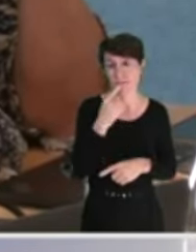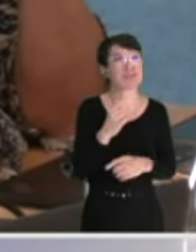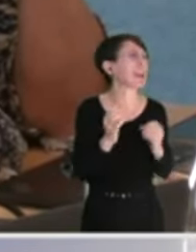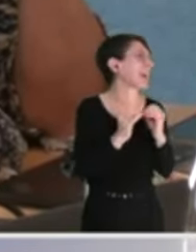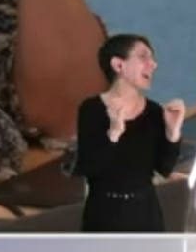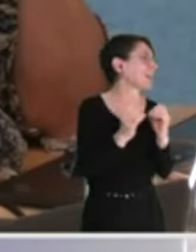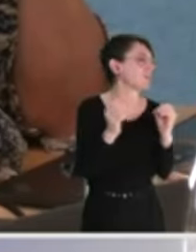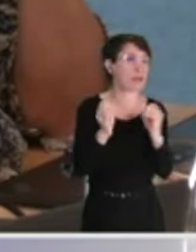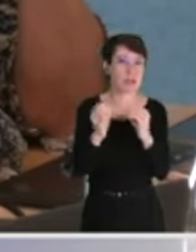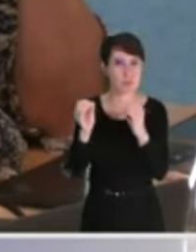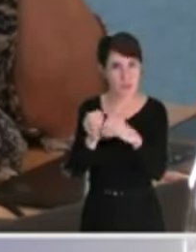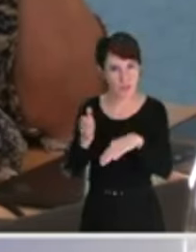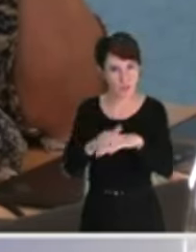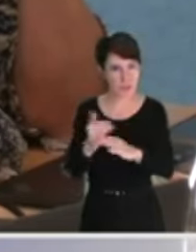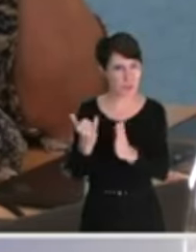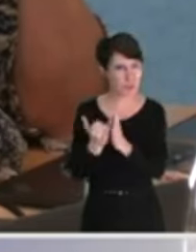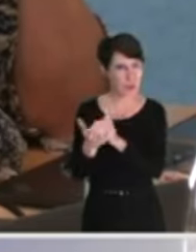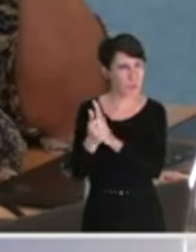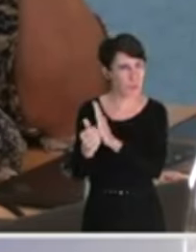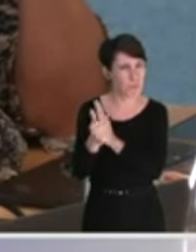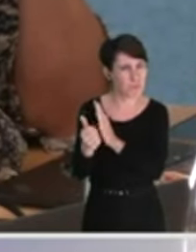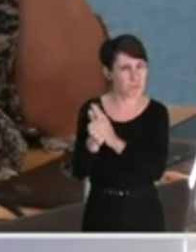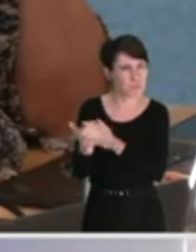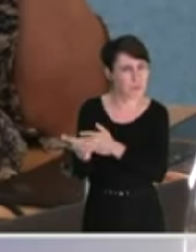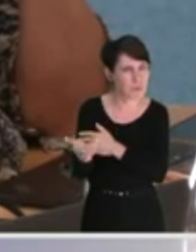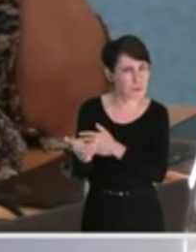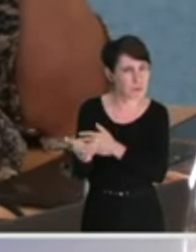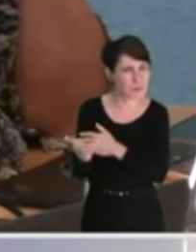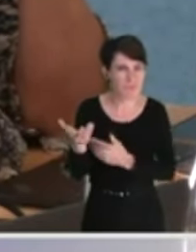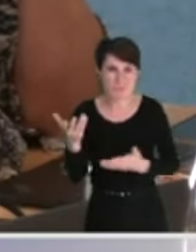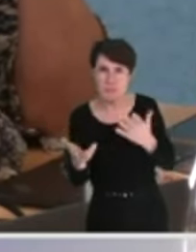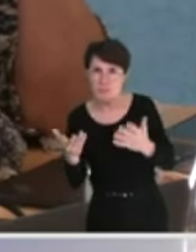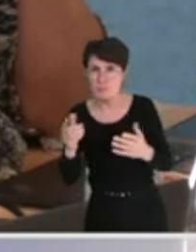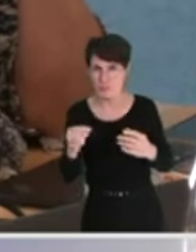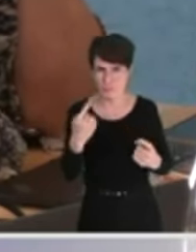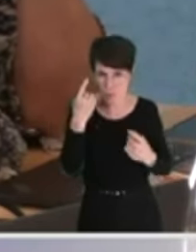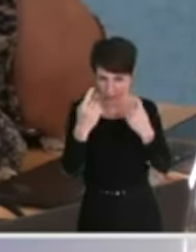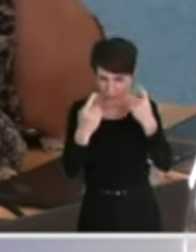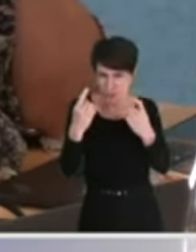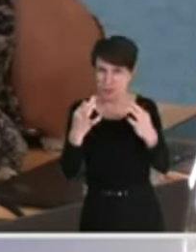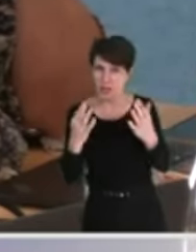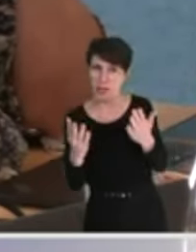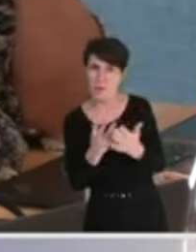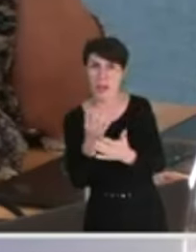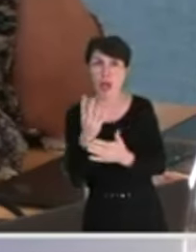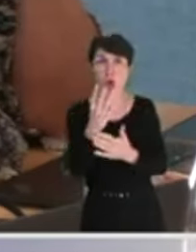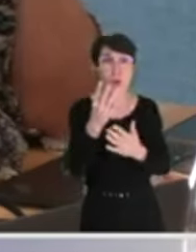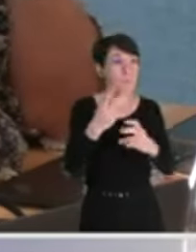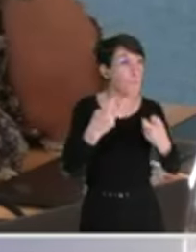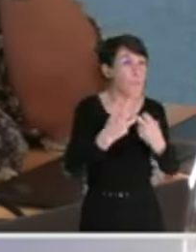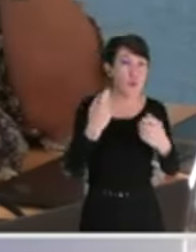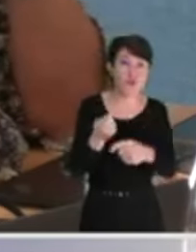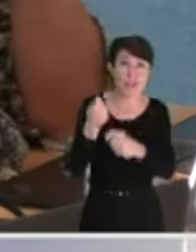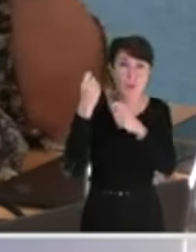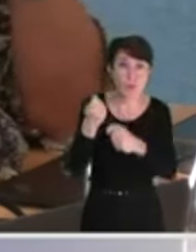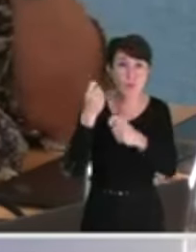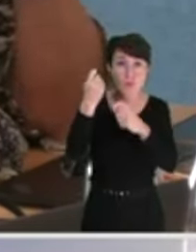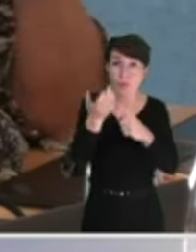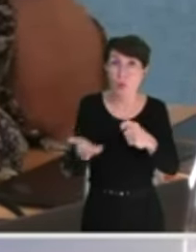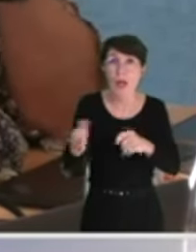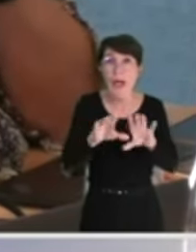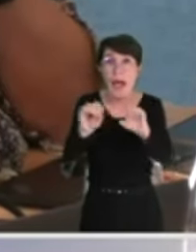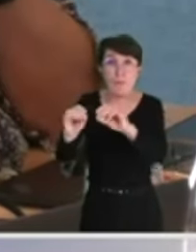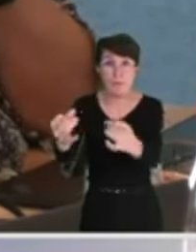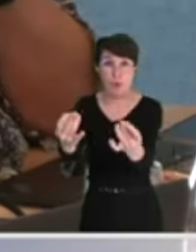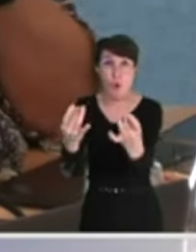On va voir ce qu'il en est. Vous pourriez réfléchir aux projets coûteux qui sont refusés par les habitants, que